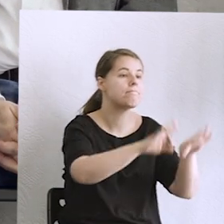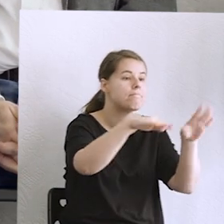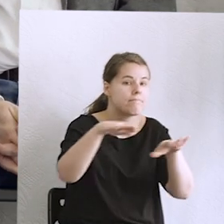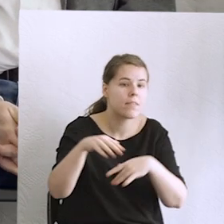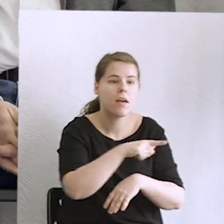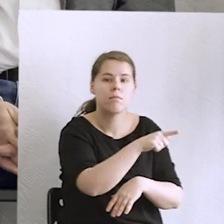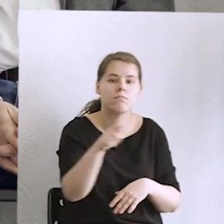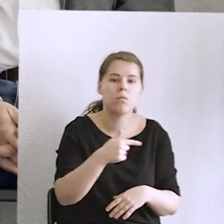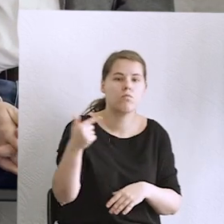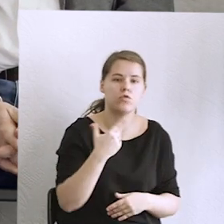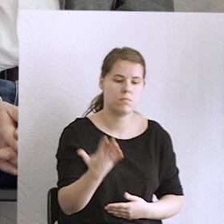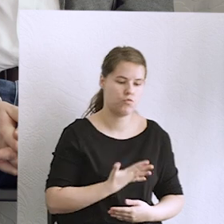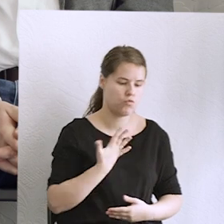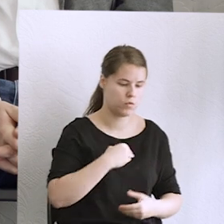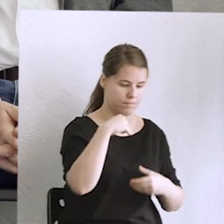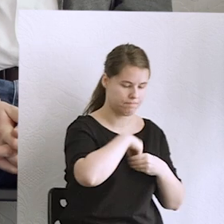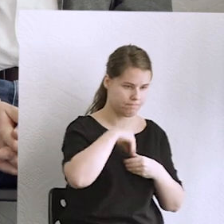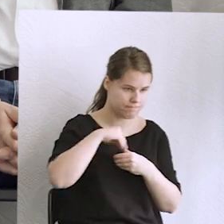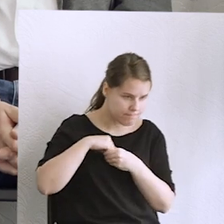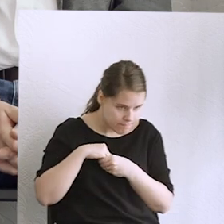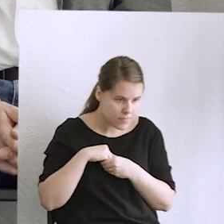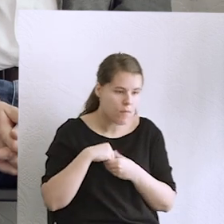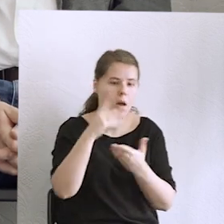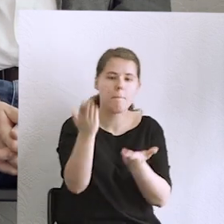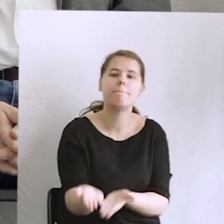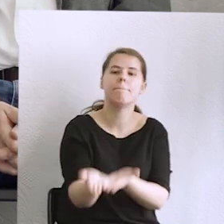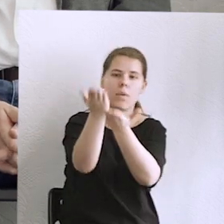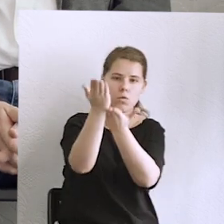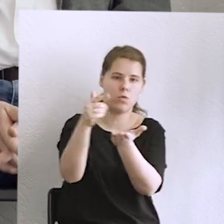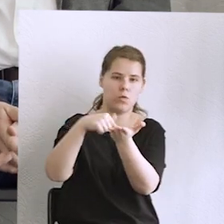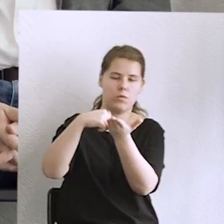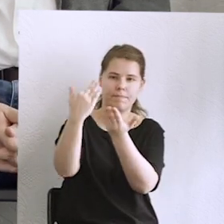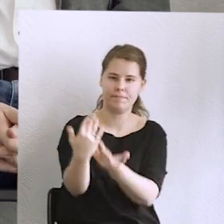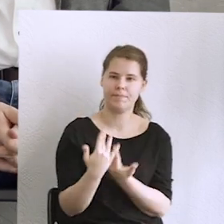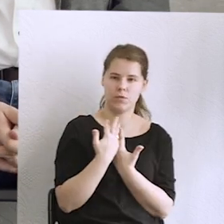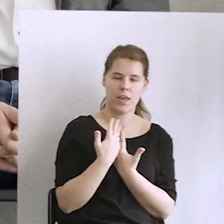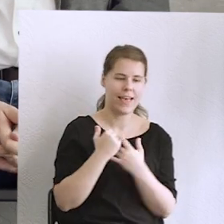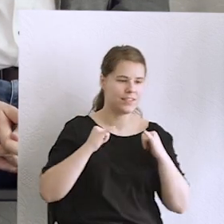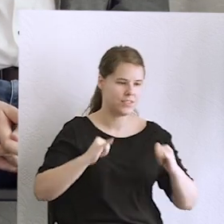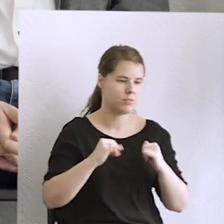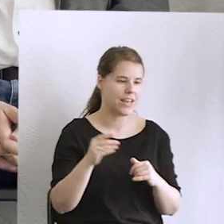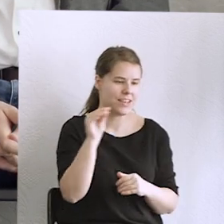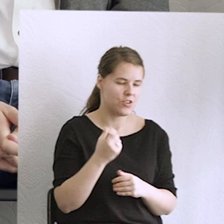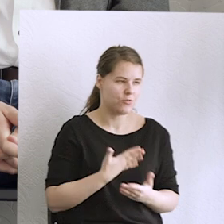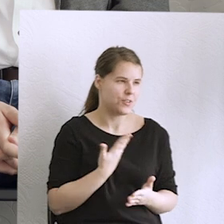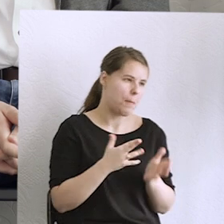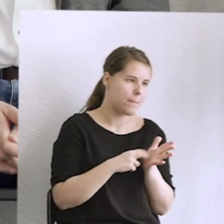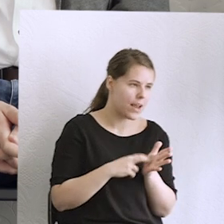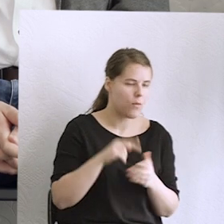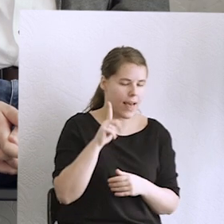podmiotowości jest taka jedna wielka siła, której się uczę i nadal nie do końca ją mam, ale jak zadbamy o siebie